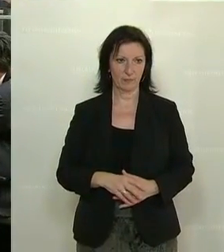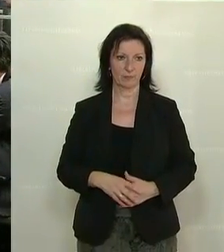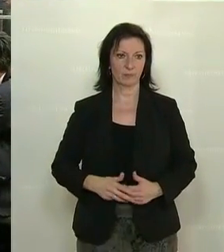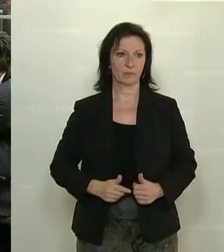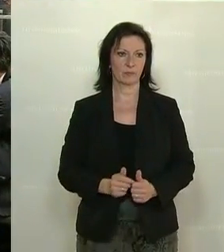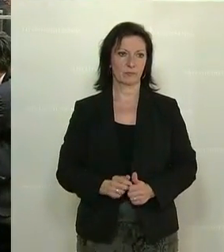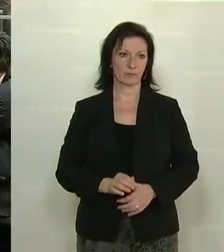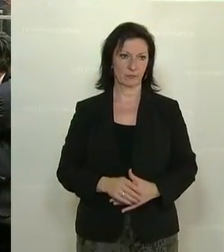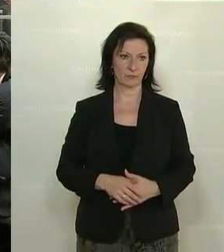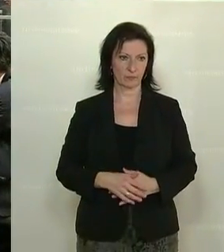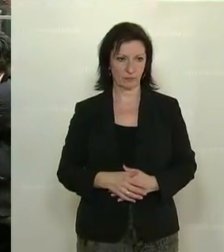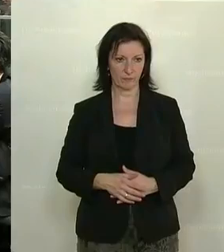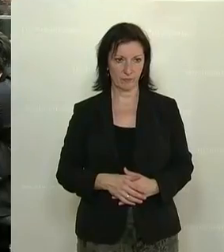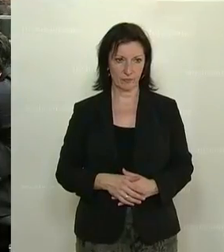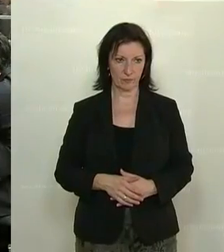ÖVP-Abgeordneter.